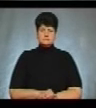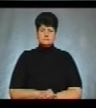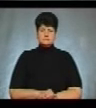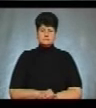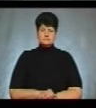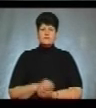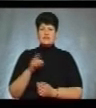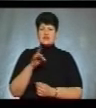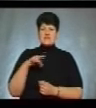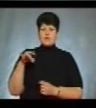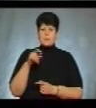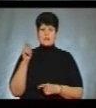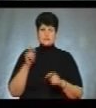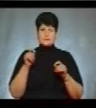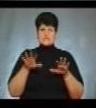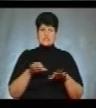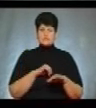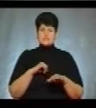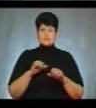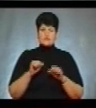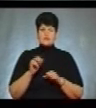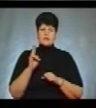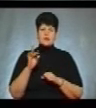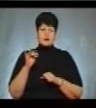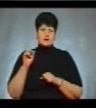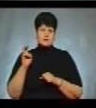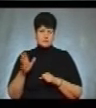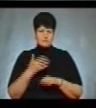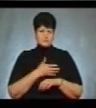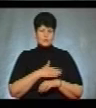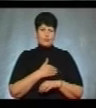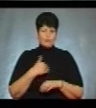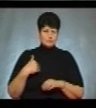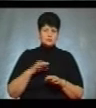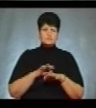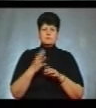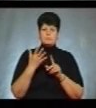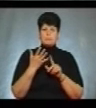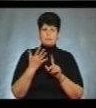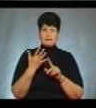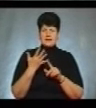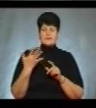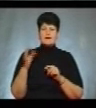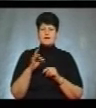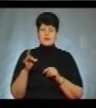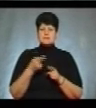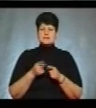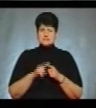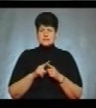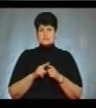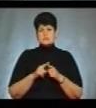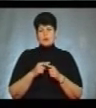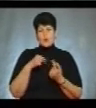Європейський конгрес місцевого самоврядування у Кракові проводять вп'яте. Це платформа для обміну думками, дискусій,